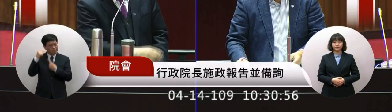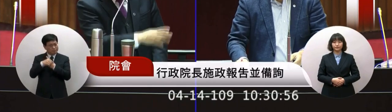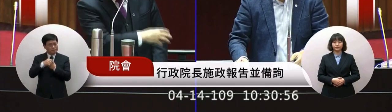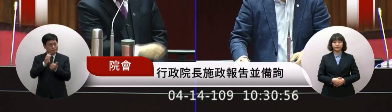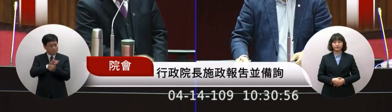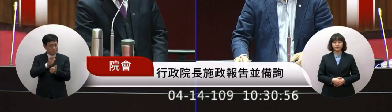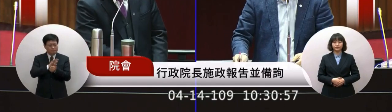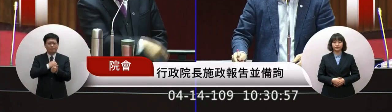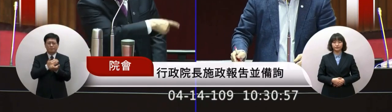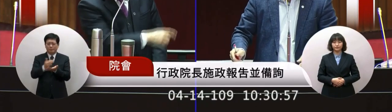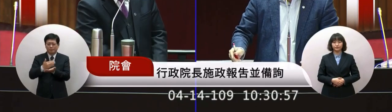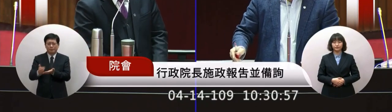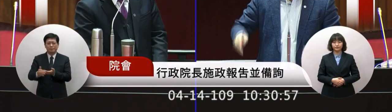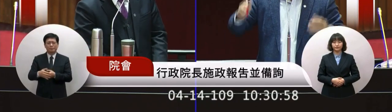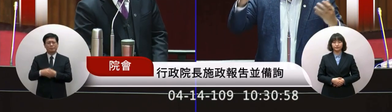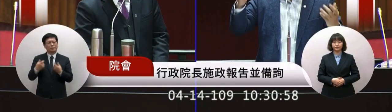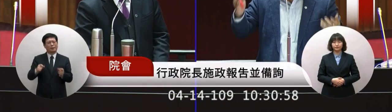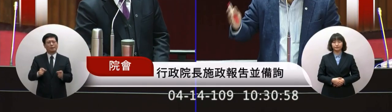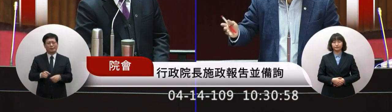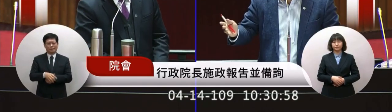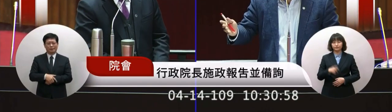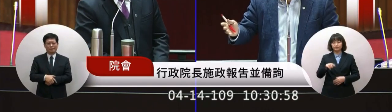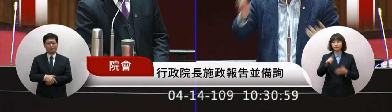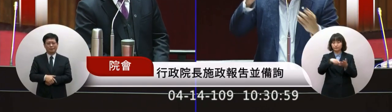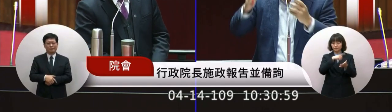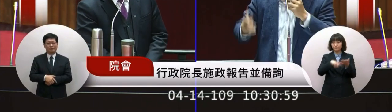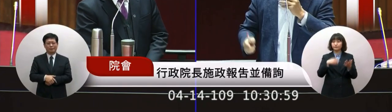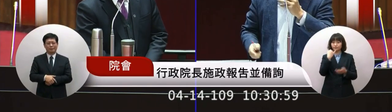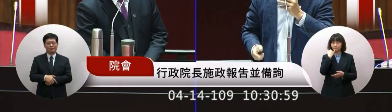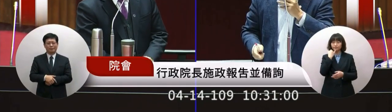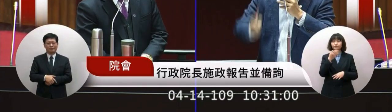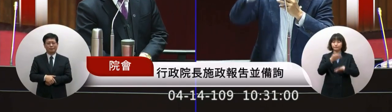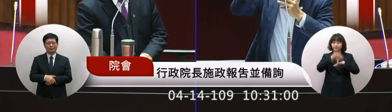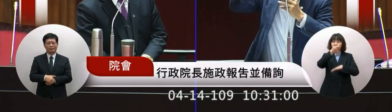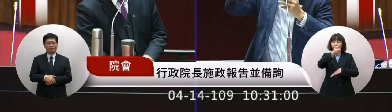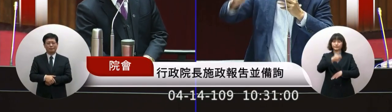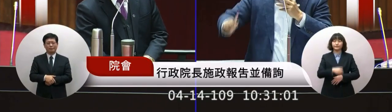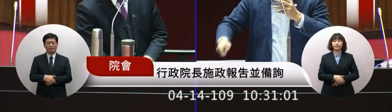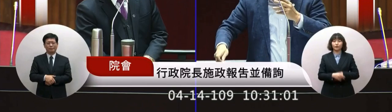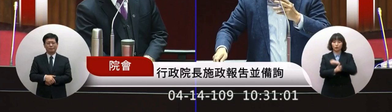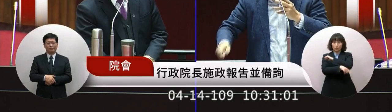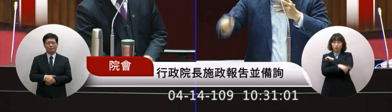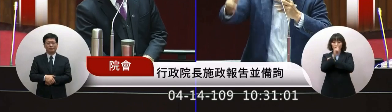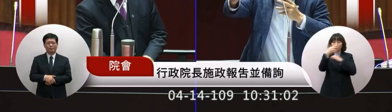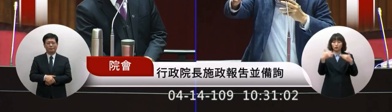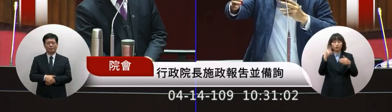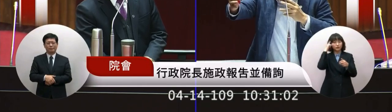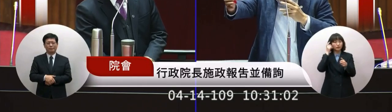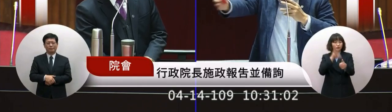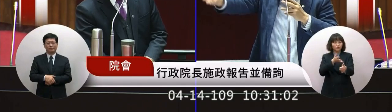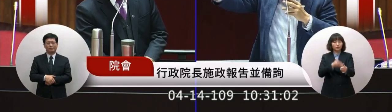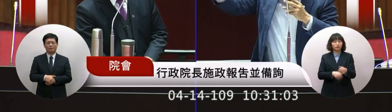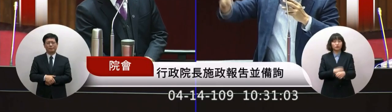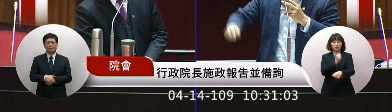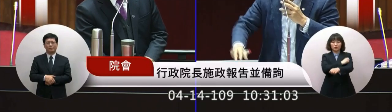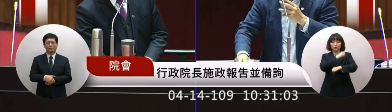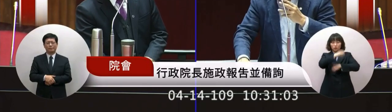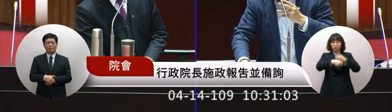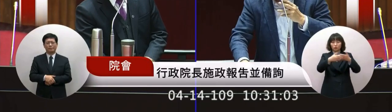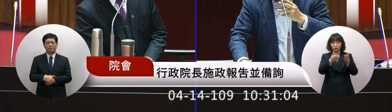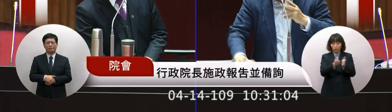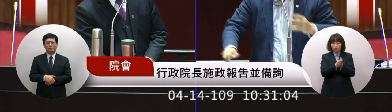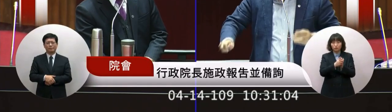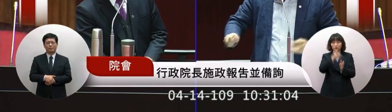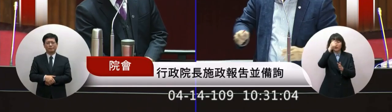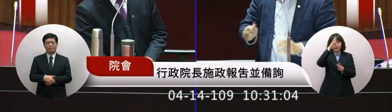辦法稍逃的啦這樣啦做事都可以改觀啦感謝委員長我最後有一個問題這個勞動部部